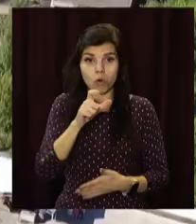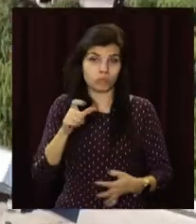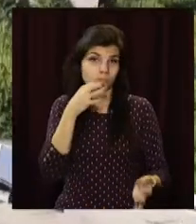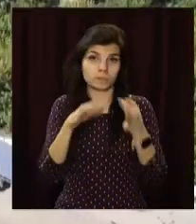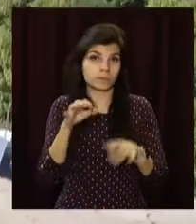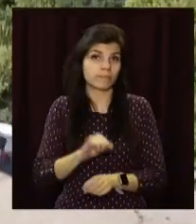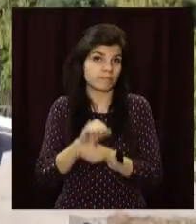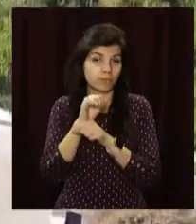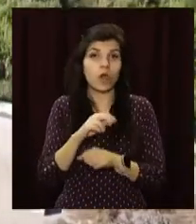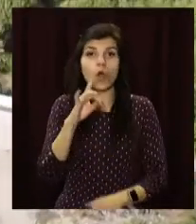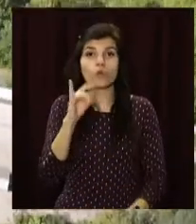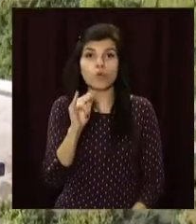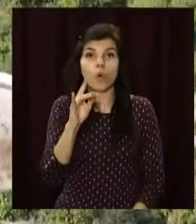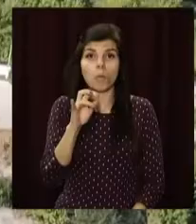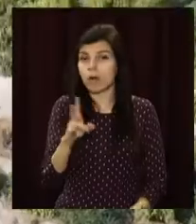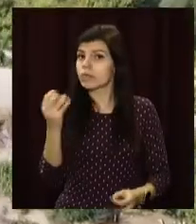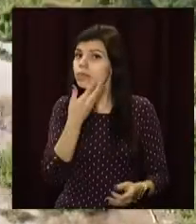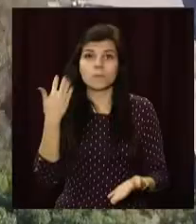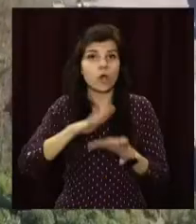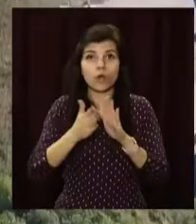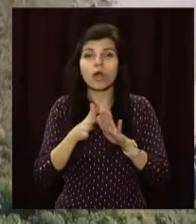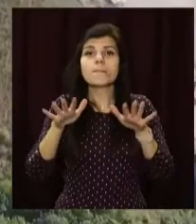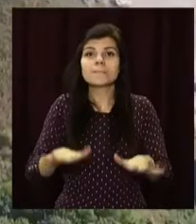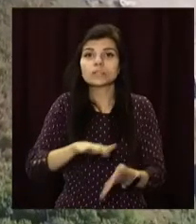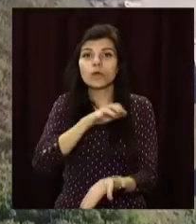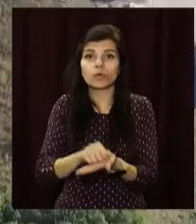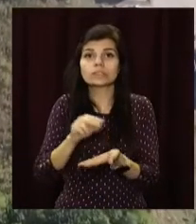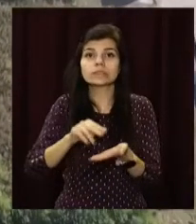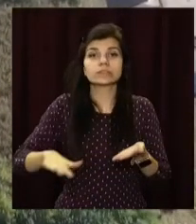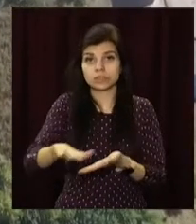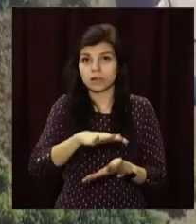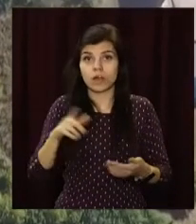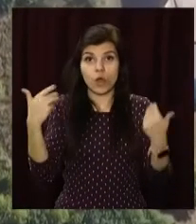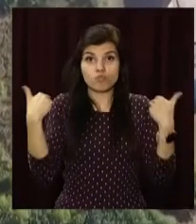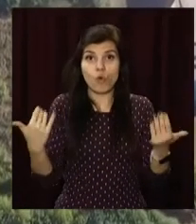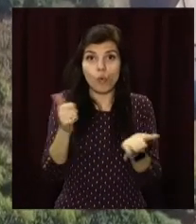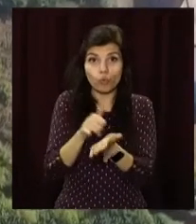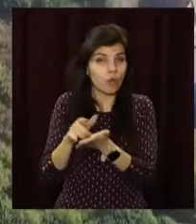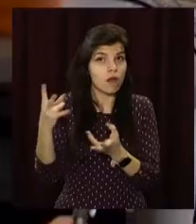діяльність. Причому «Рокобан» навіть не має угоди на оренду землі, де розташовані його виробничі потужності.